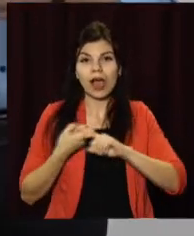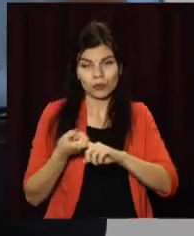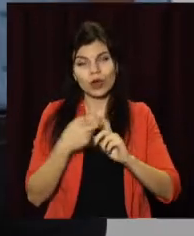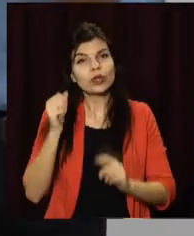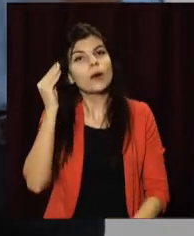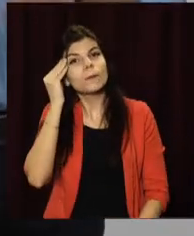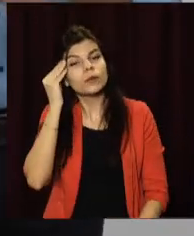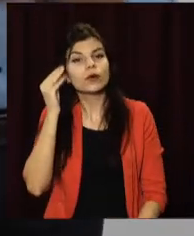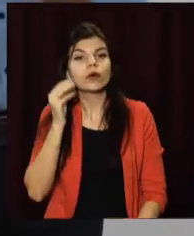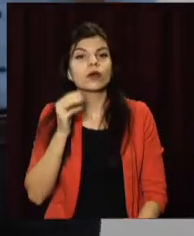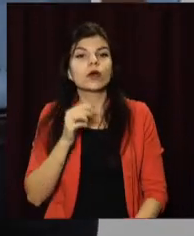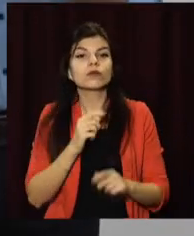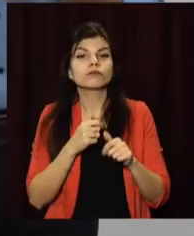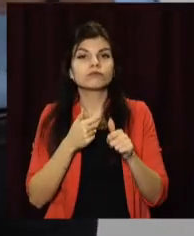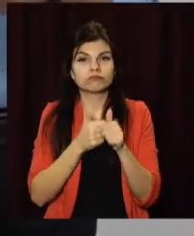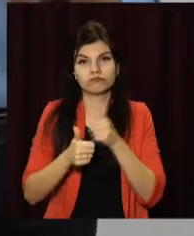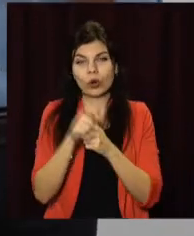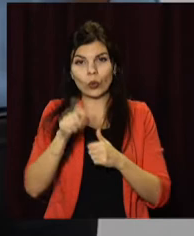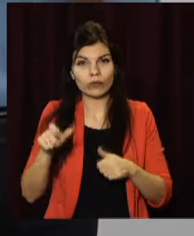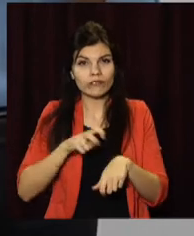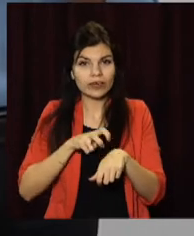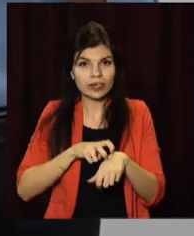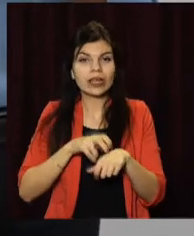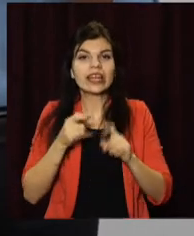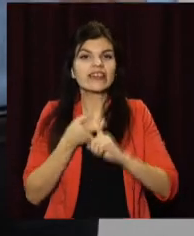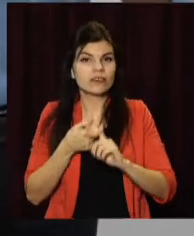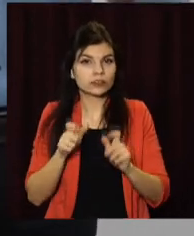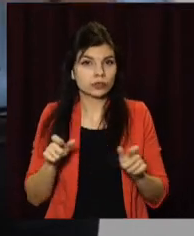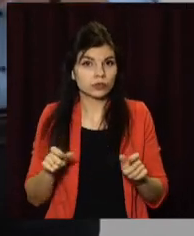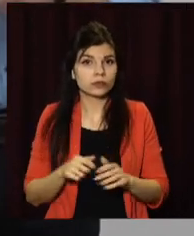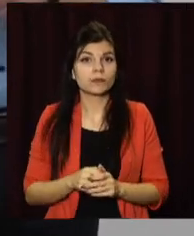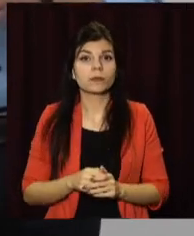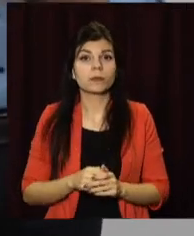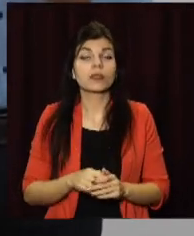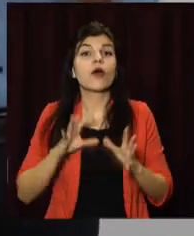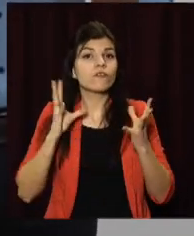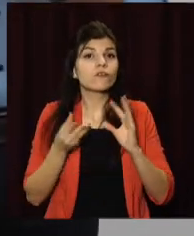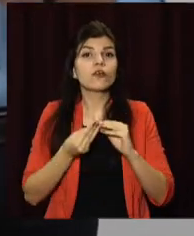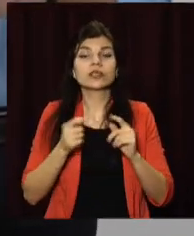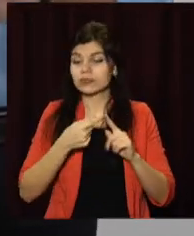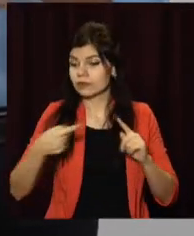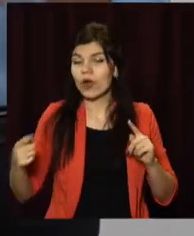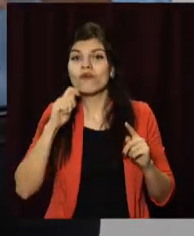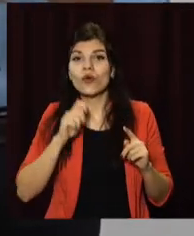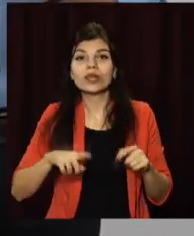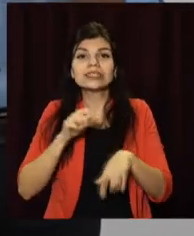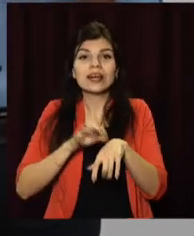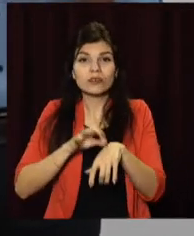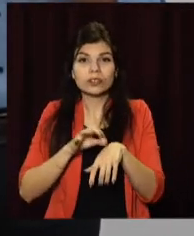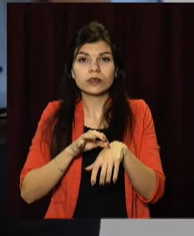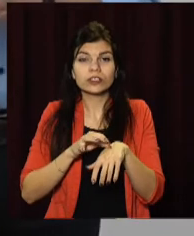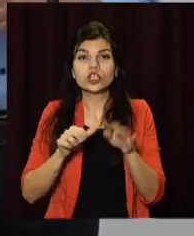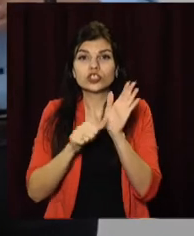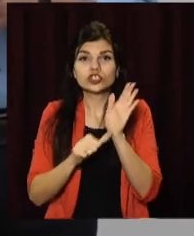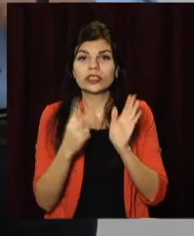лікарів-епідеміологів та інфекціоністів. Загалом за весь час пандемії в Україні захворіло 62